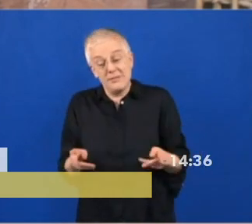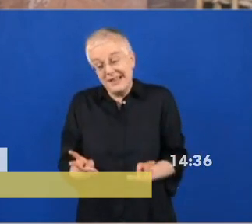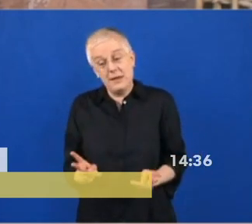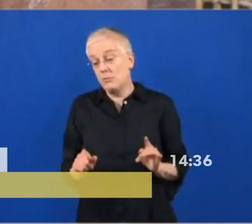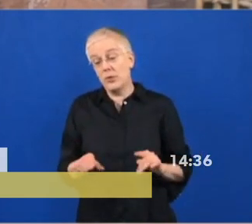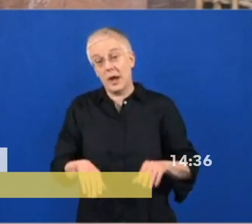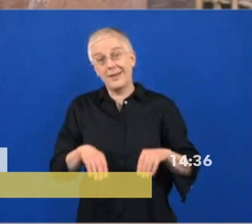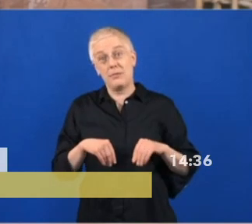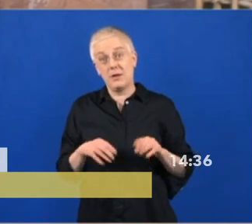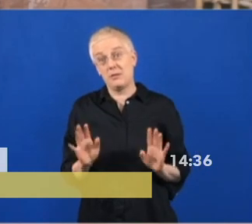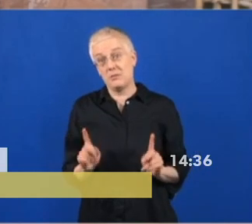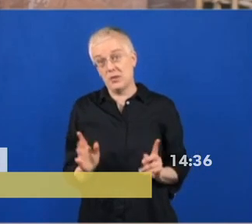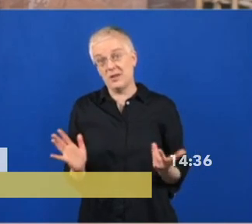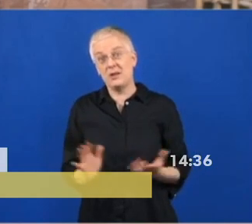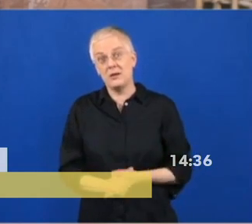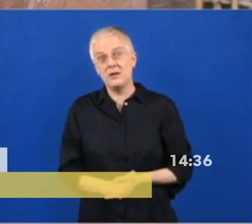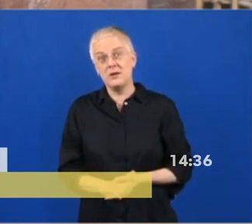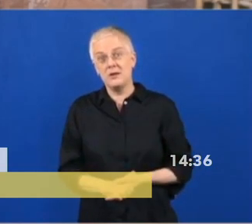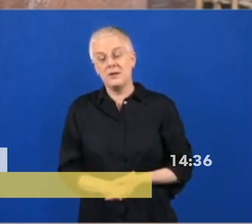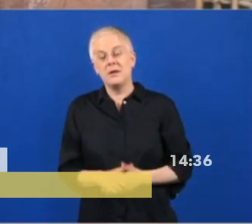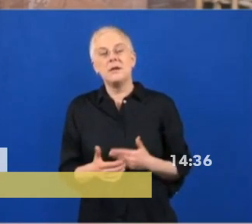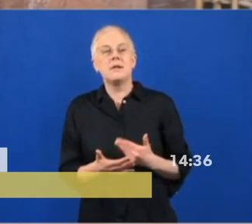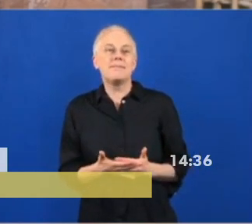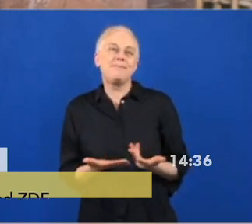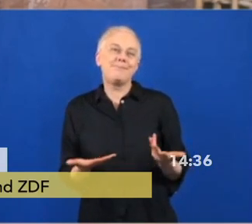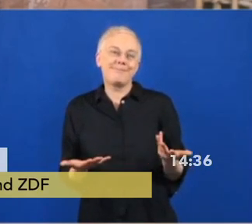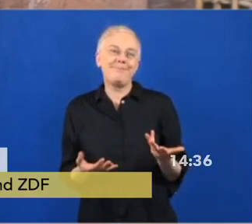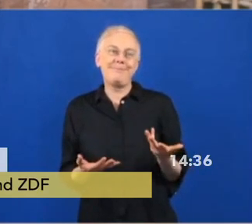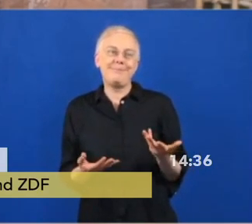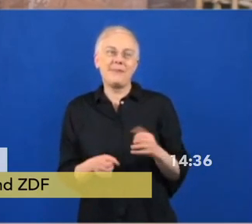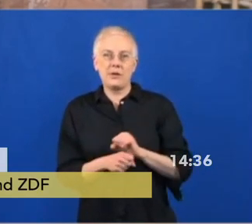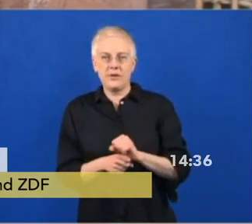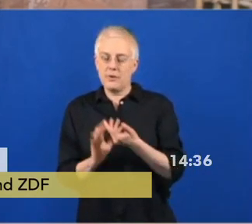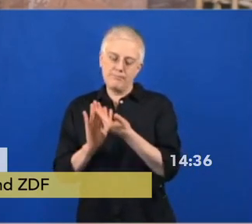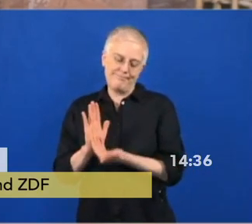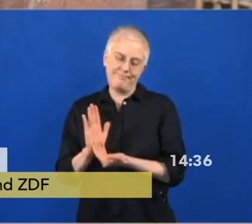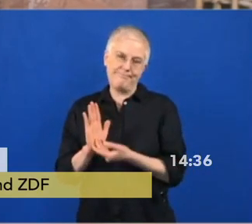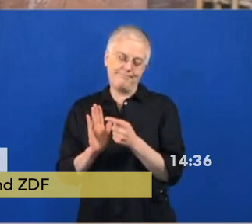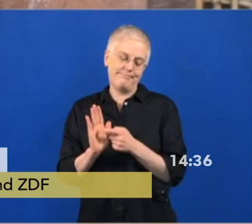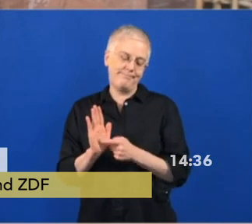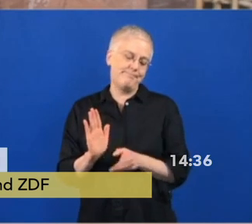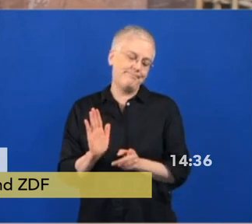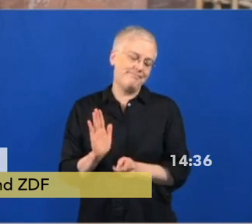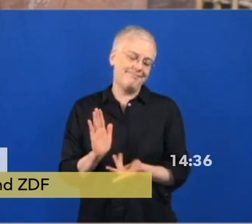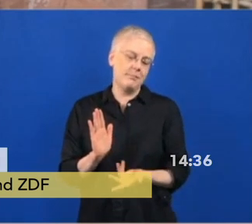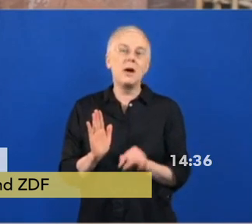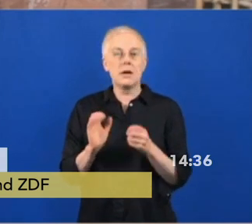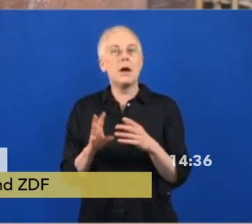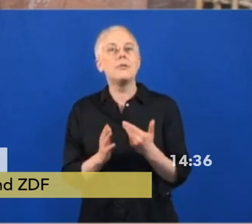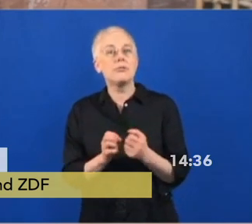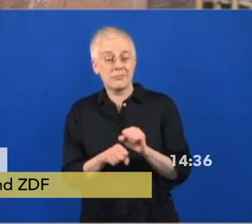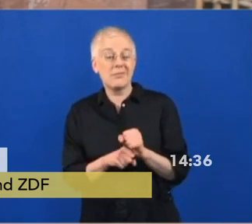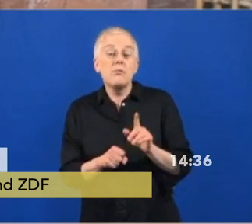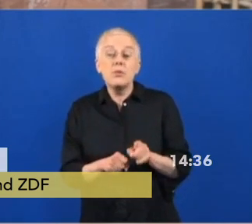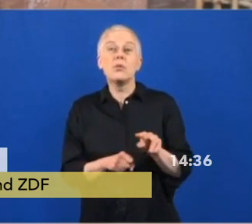müssen alle Maßnahmen zur Kontrolle und Einhaltung dieser Vorgaben verhältnismäßig sein. Und sie